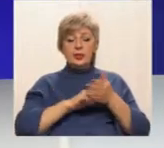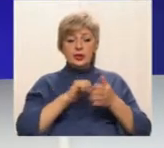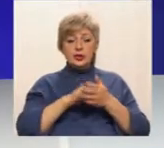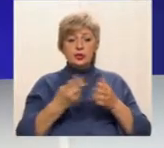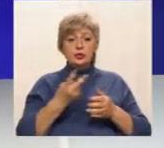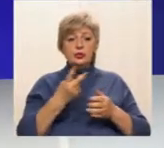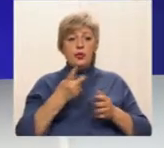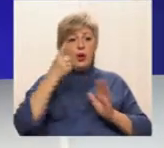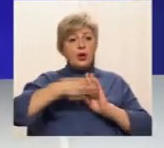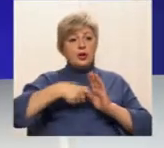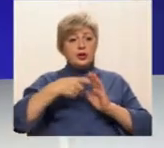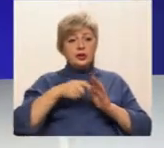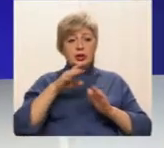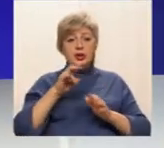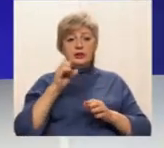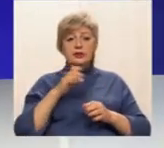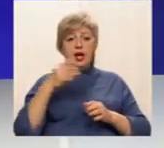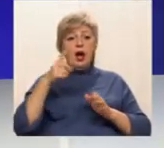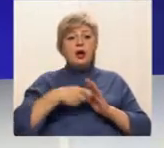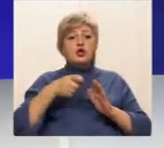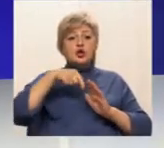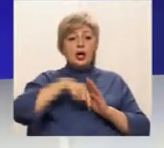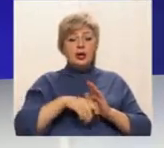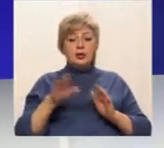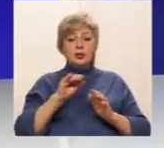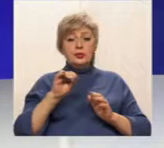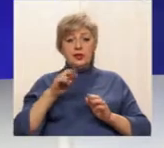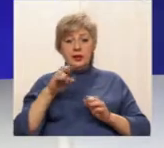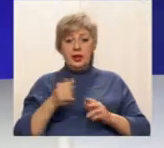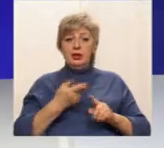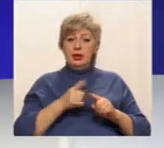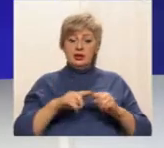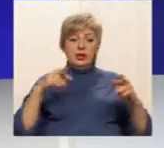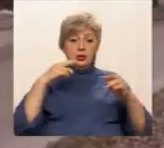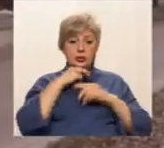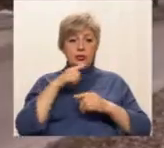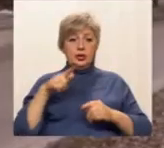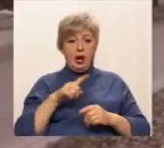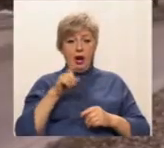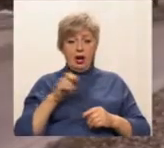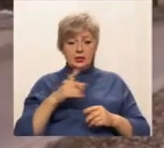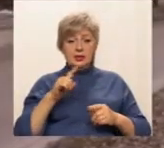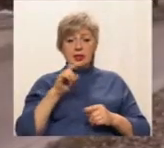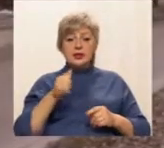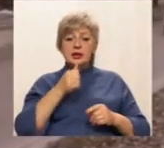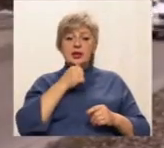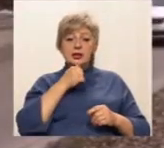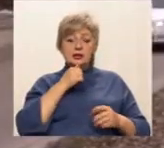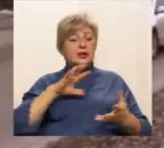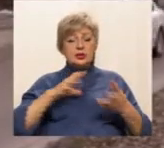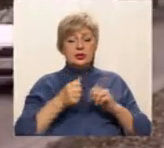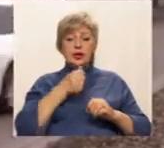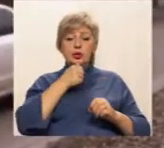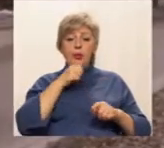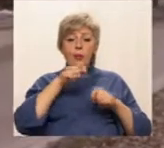«Ювілейна». Отруєння вуглокислим газом йдеться в повідомленні відомства. Нагадаємо, за результатами проб повітря у гірничому